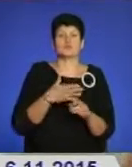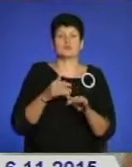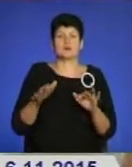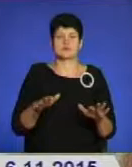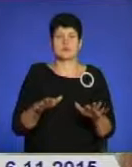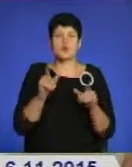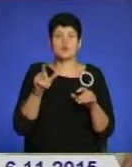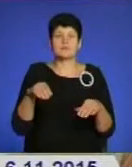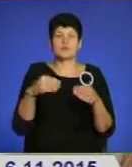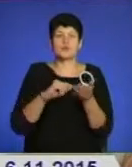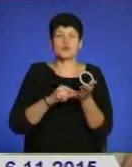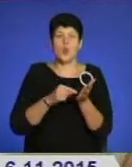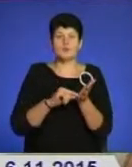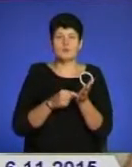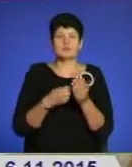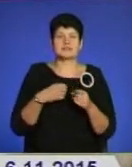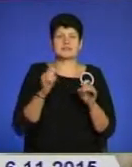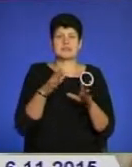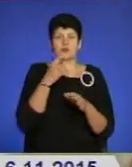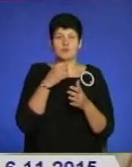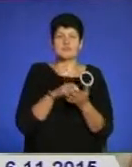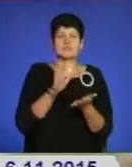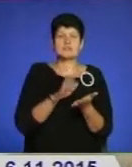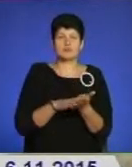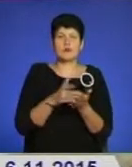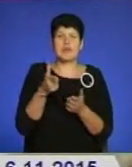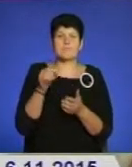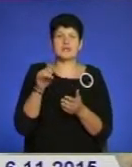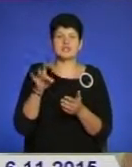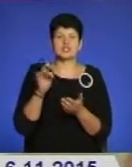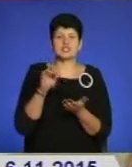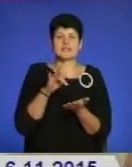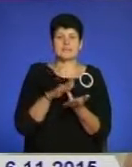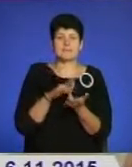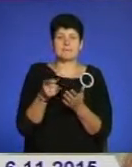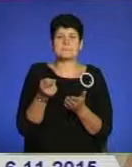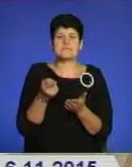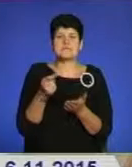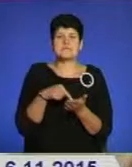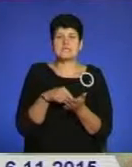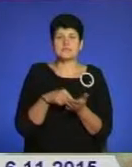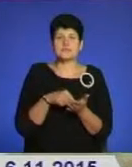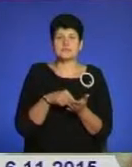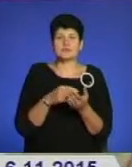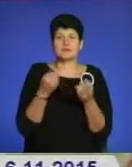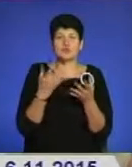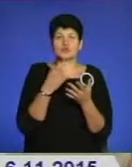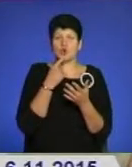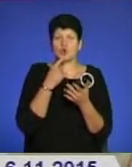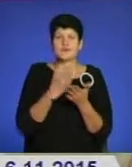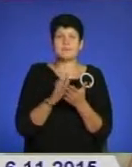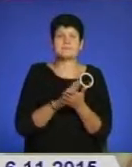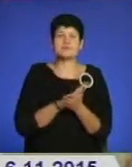Людям видають довідки, коли вони здають кров. Ми їх йдемо, реєструємо в гематологічний центр міста Тернополя. І ця кров є